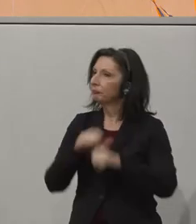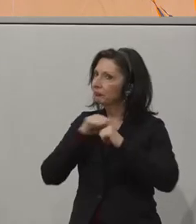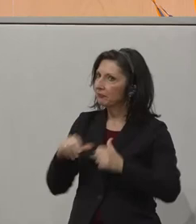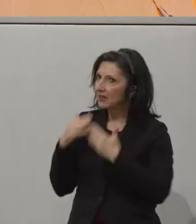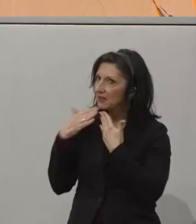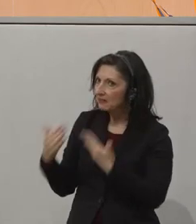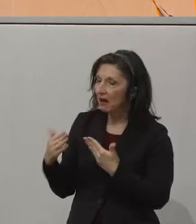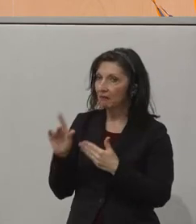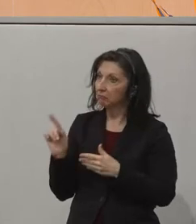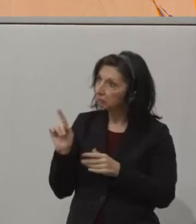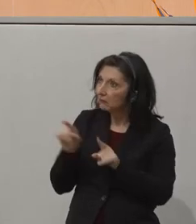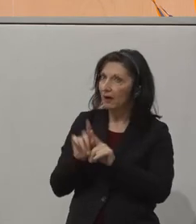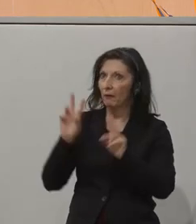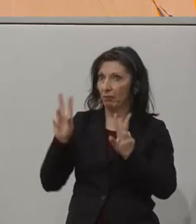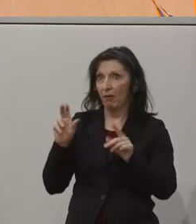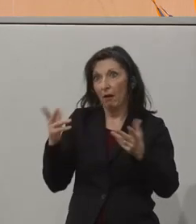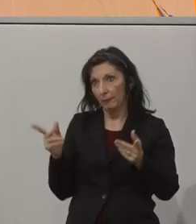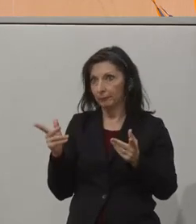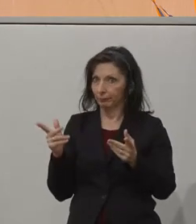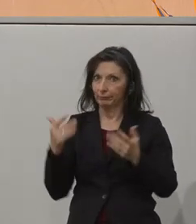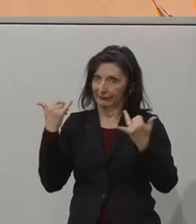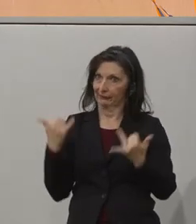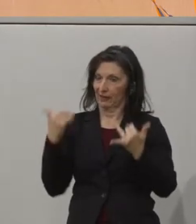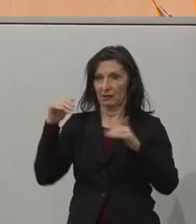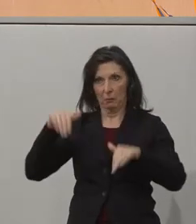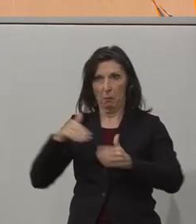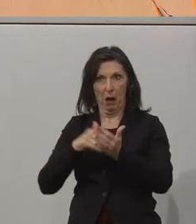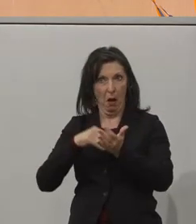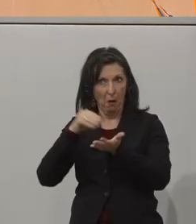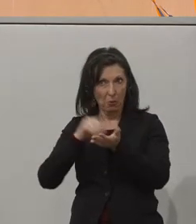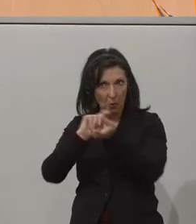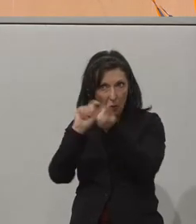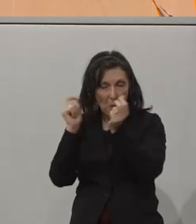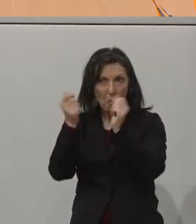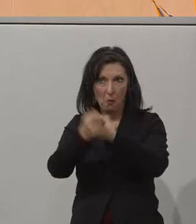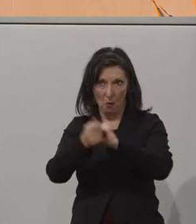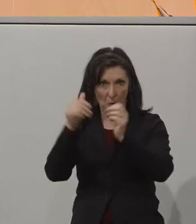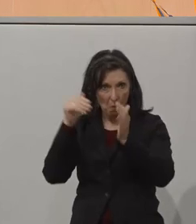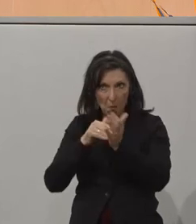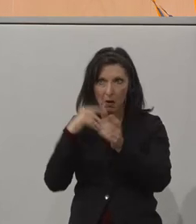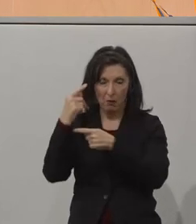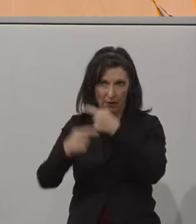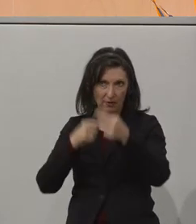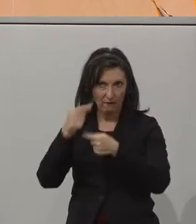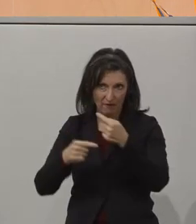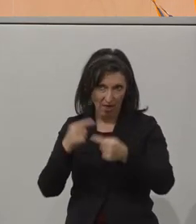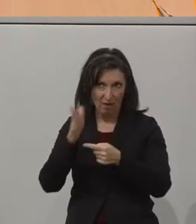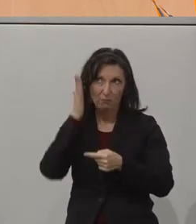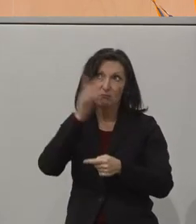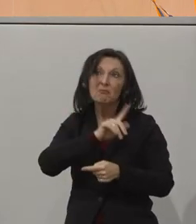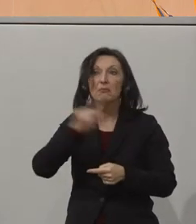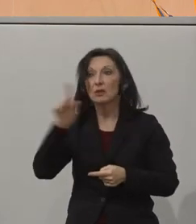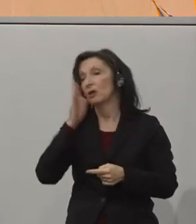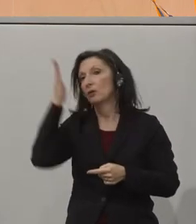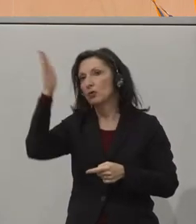Also auch hier ein Thema, an dem noch gearbeitet werden muss, wo wir noch Fortschritte machen müssen, damit hier eine Inklusion in den